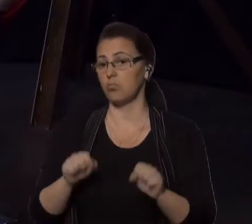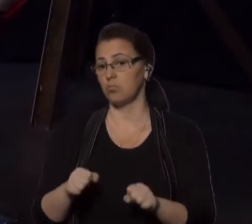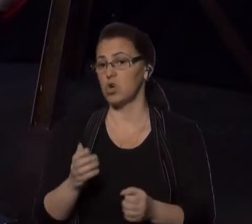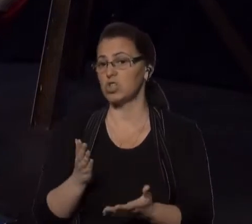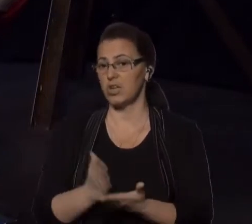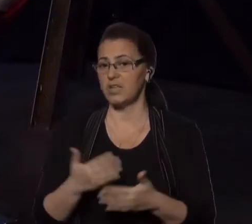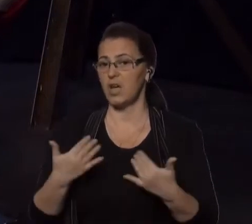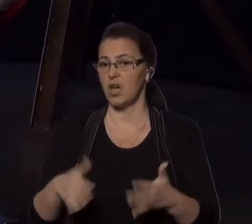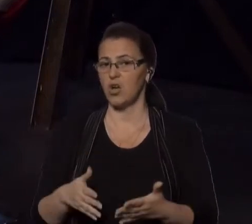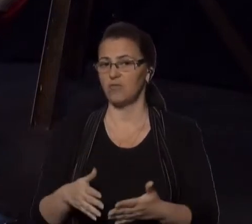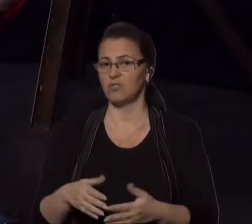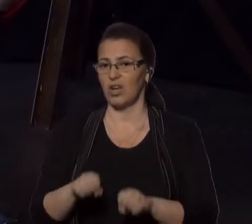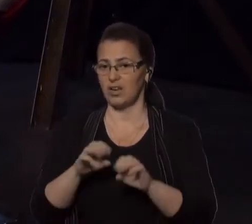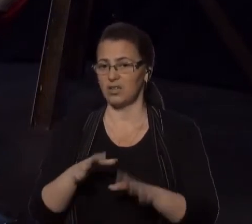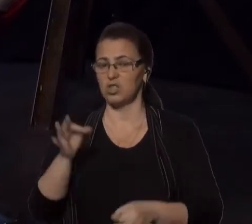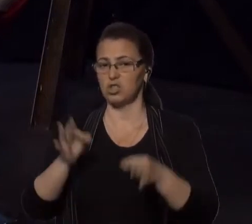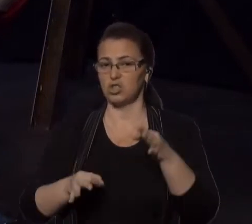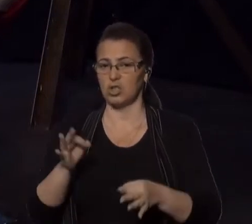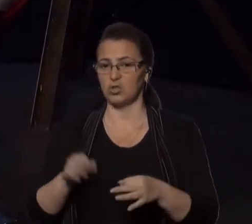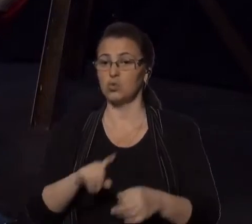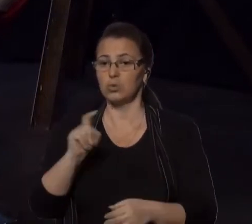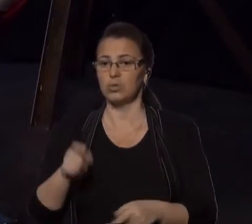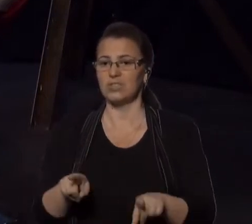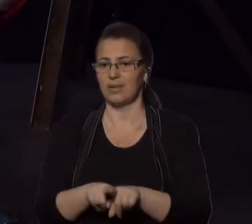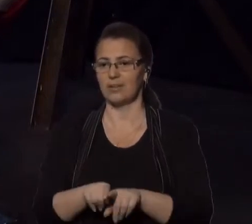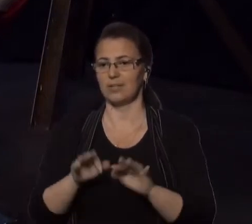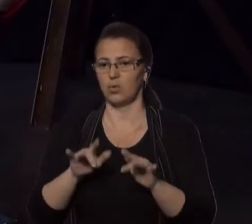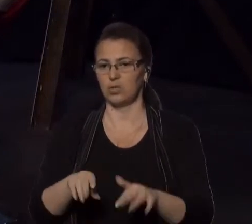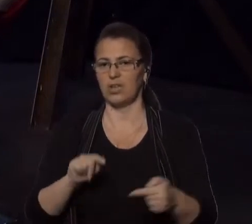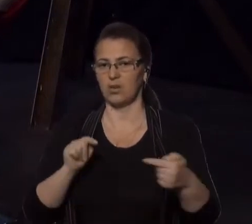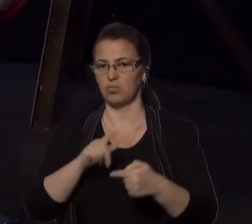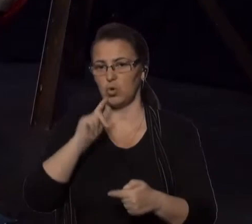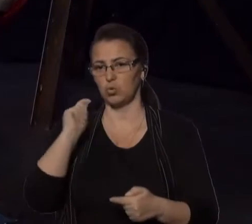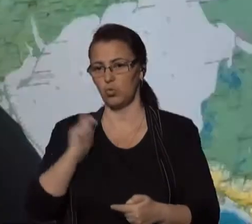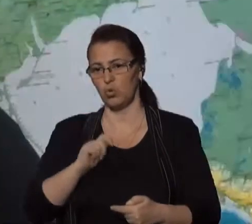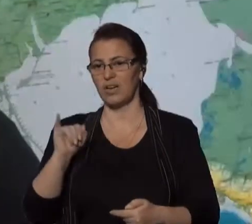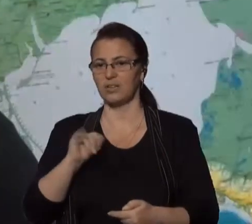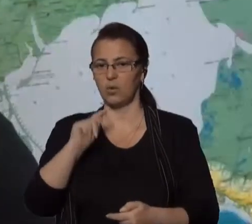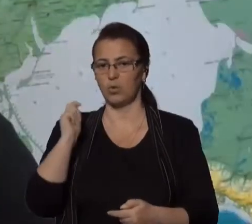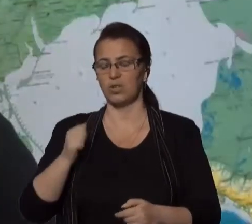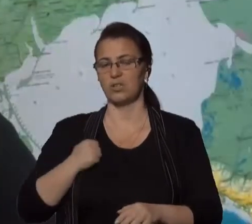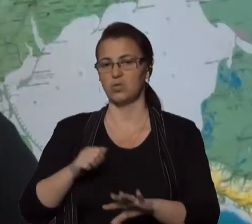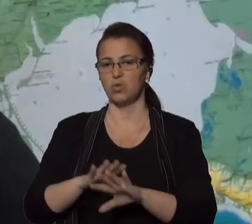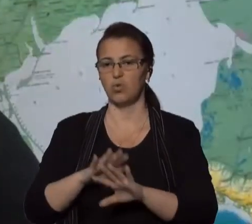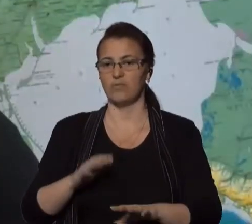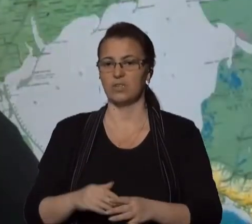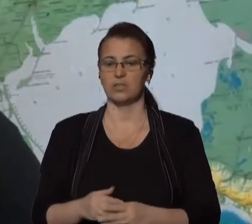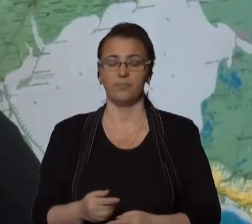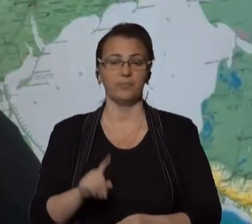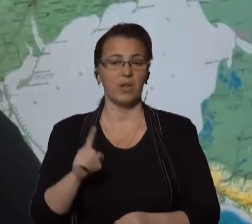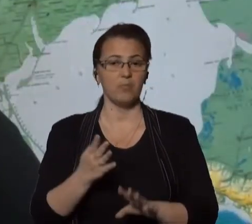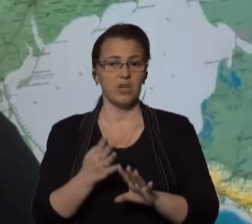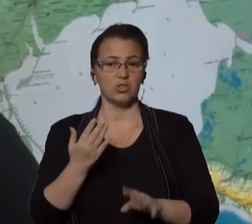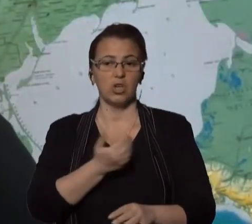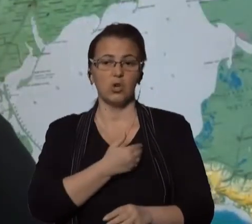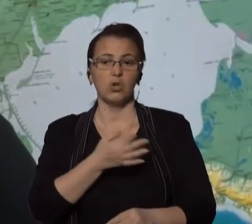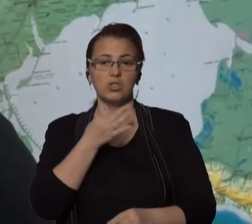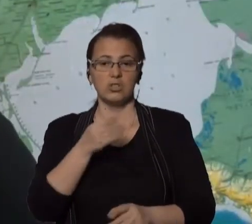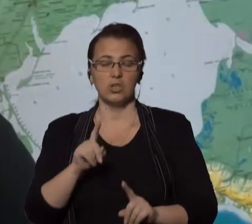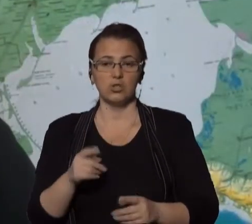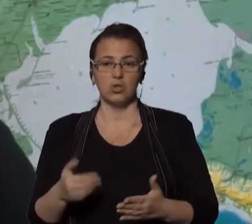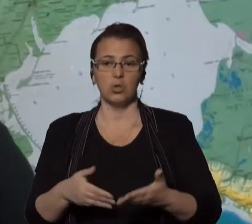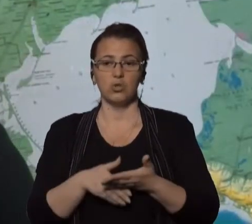таку діяльність, яку направлена проти України і українського війська? Насамперед, я хотів би зазначити, що допомагаю